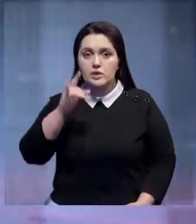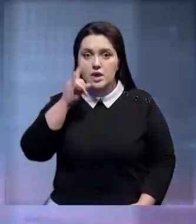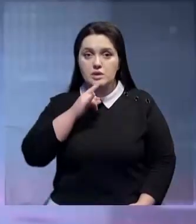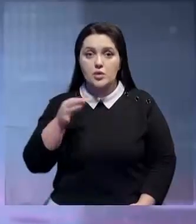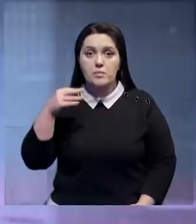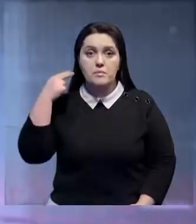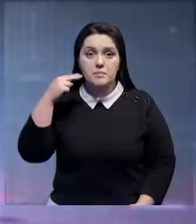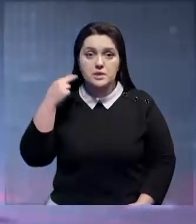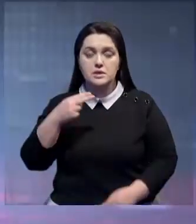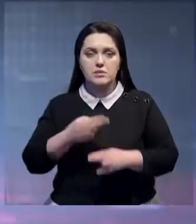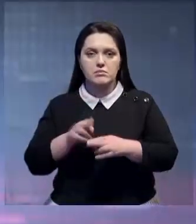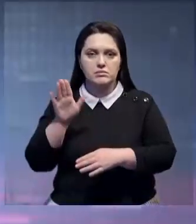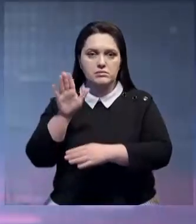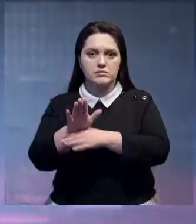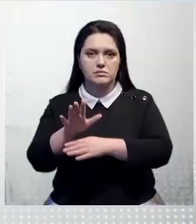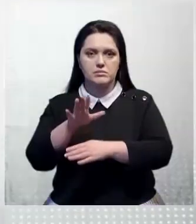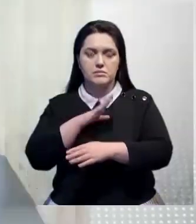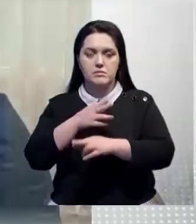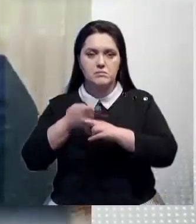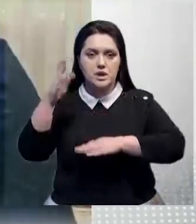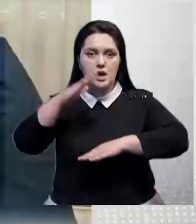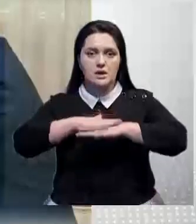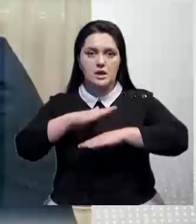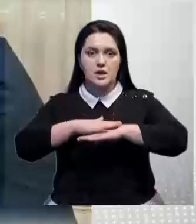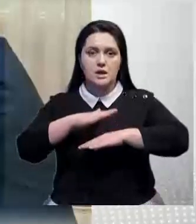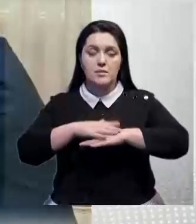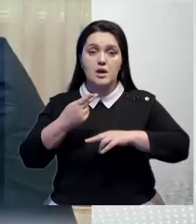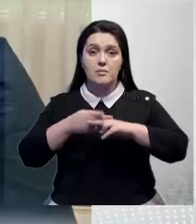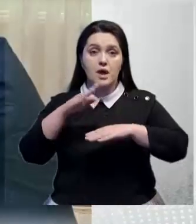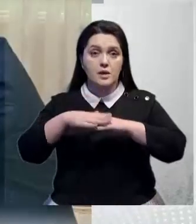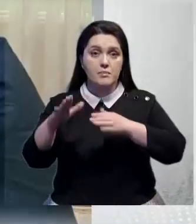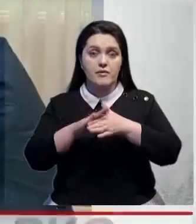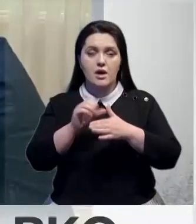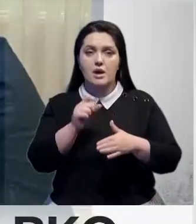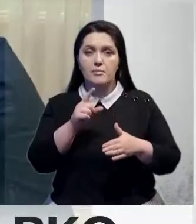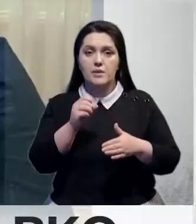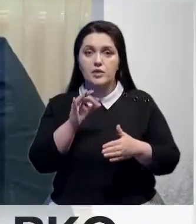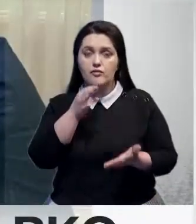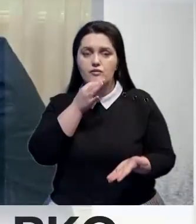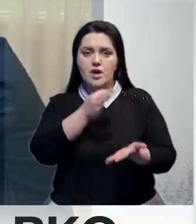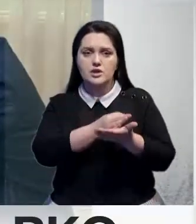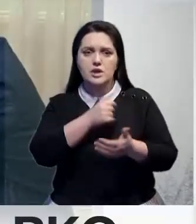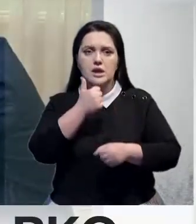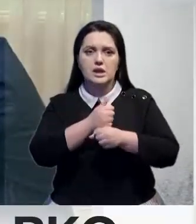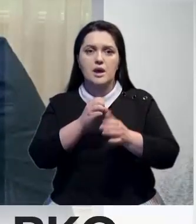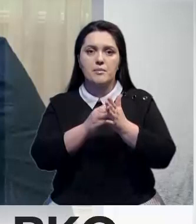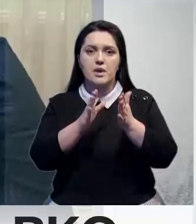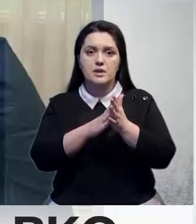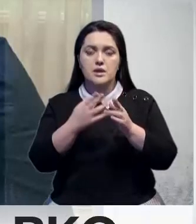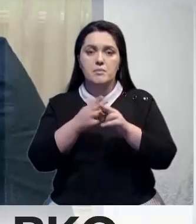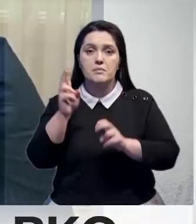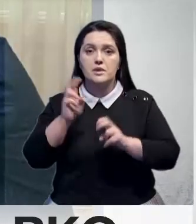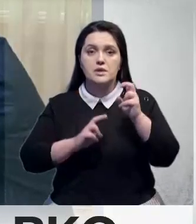области, президент поставил перед главой региона. Данил Ахметов отчитался об основных показателях. Произвели